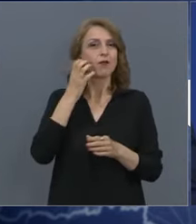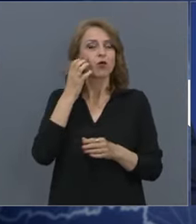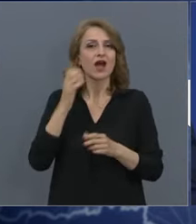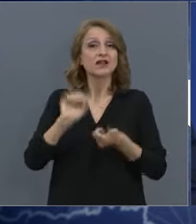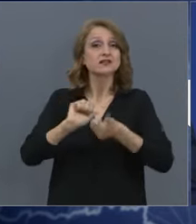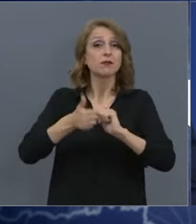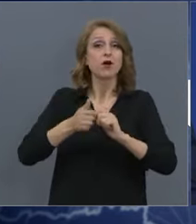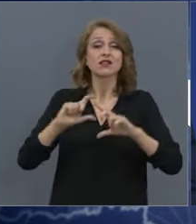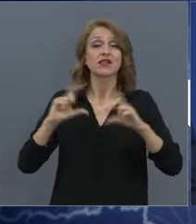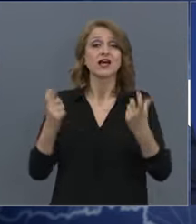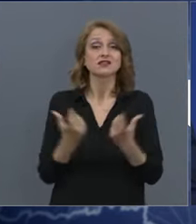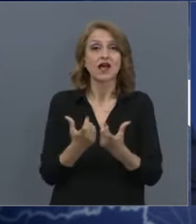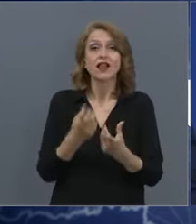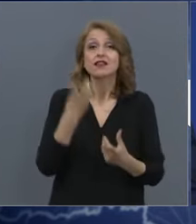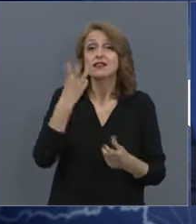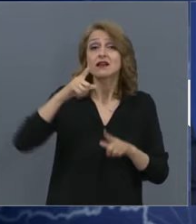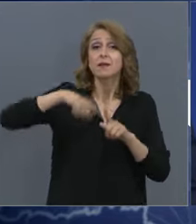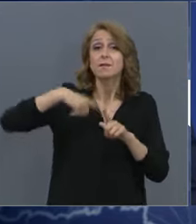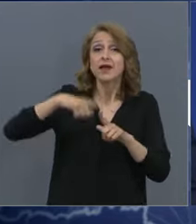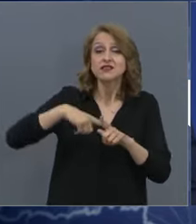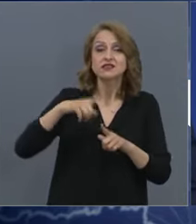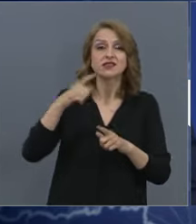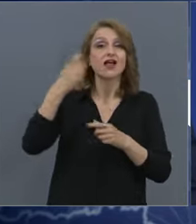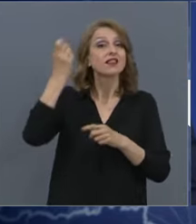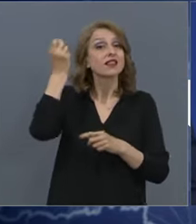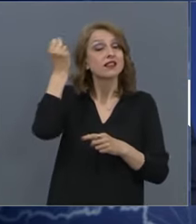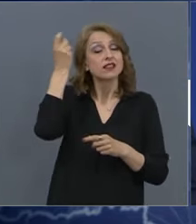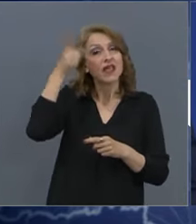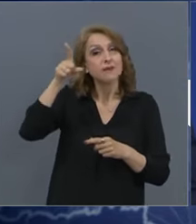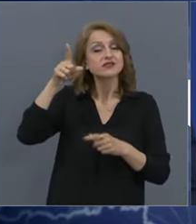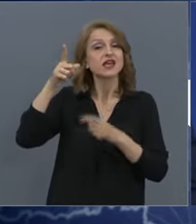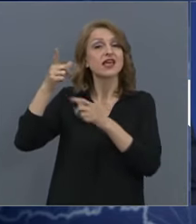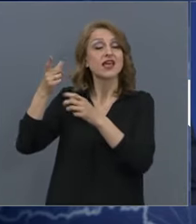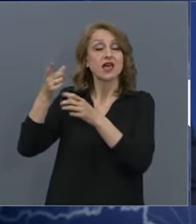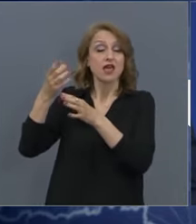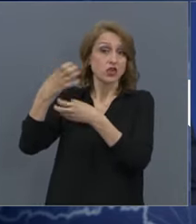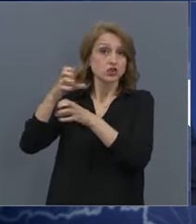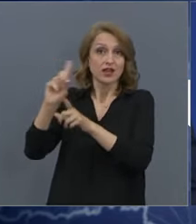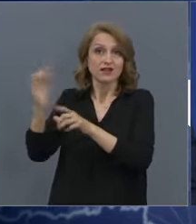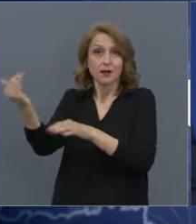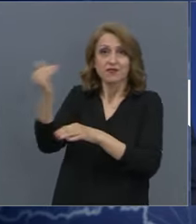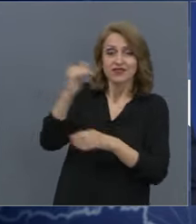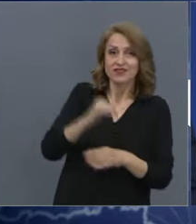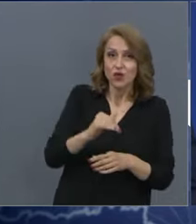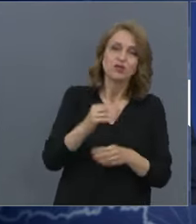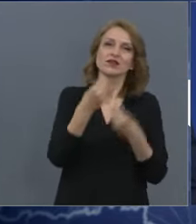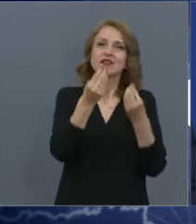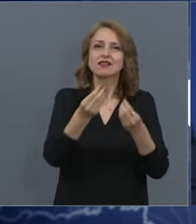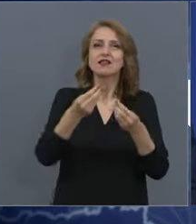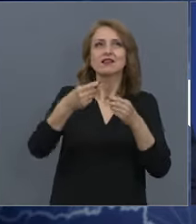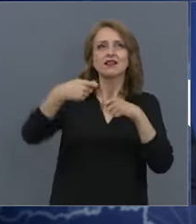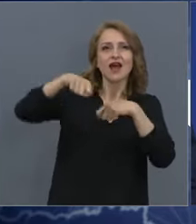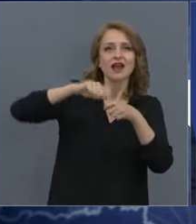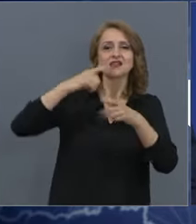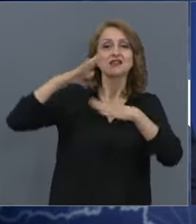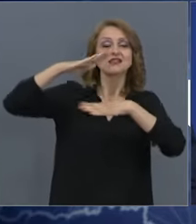Три месеца не могат да дойдат немските инженери, които да поставят, за да дадат гаранция за покрива. Иска да